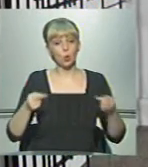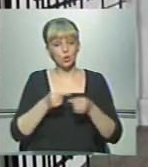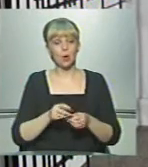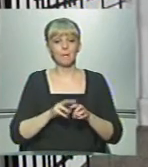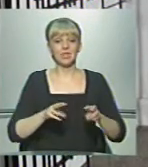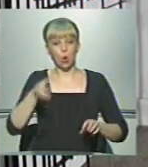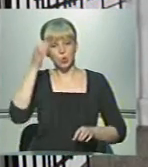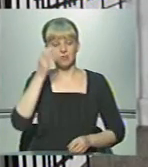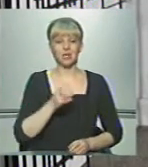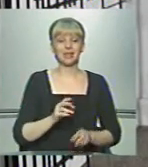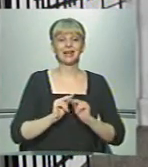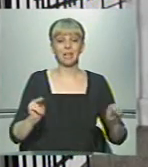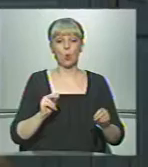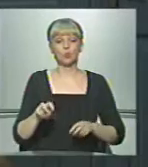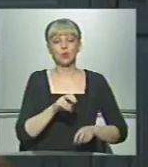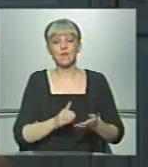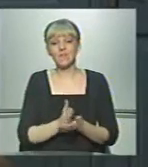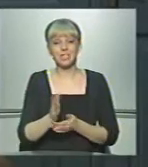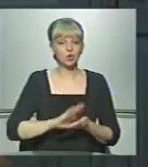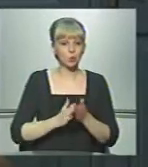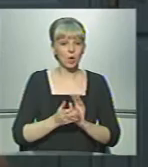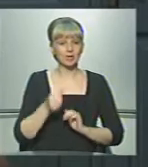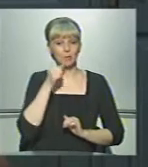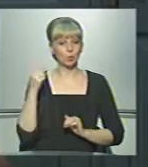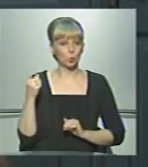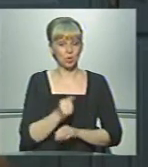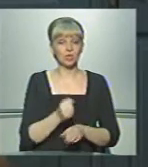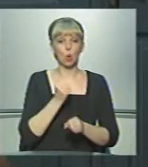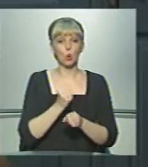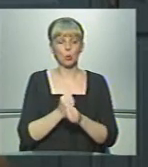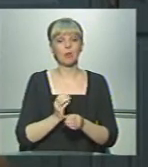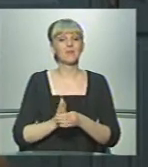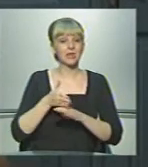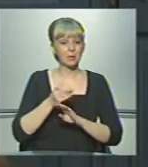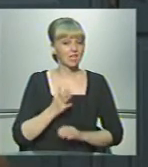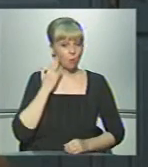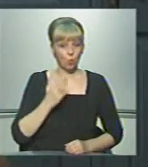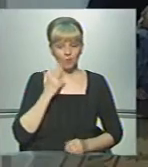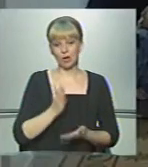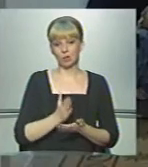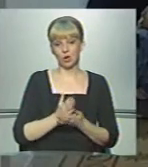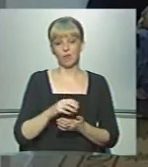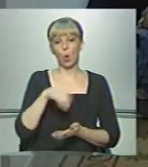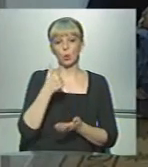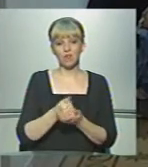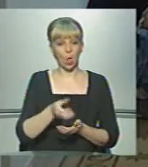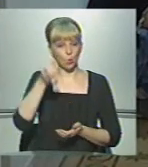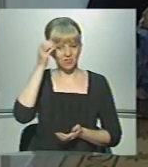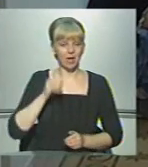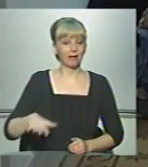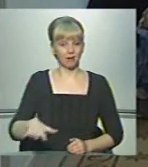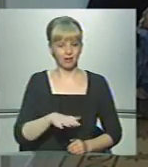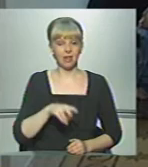Міністерстві освіти і науки шукають вихід з ситуації. Минулого тижня з робочим візитом на Буковині перебувала головна освітянка